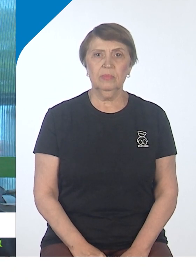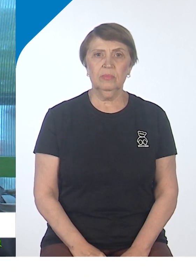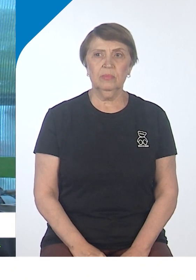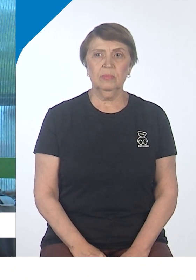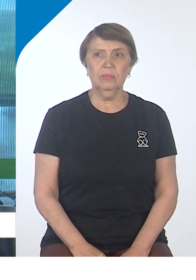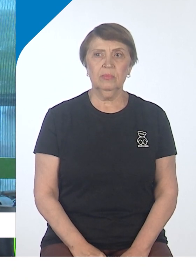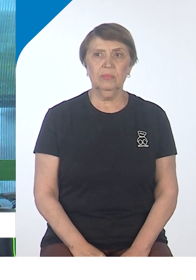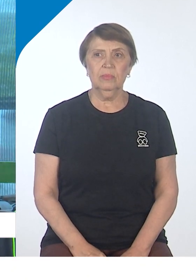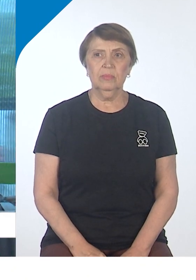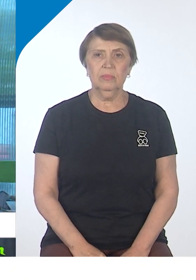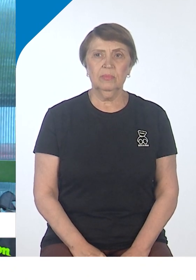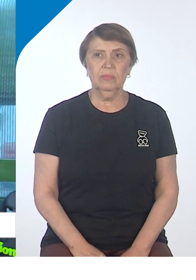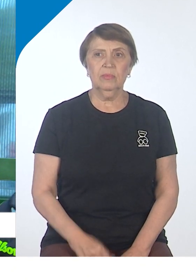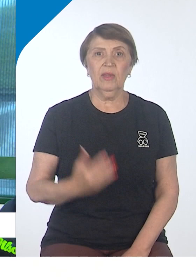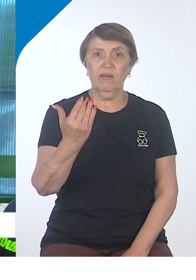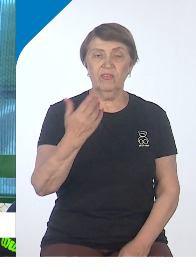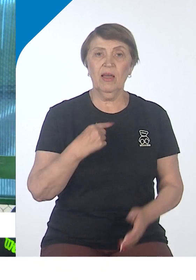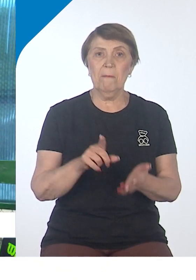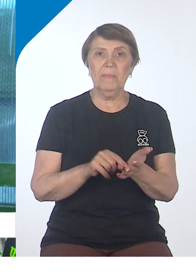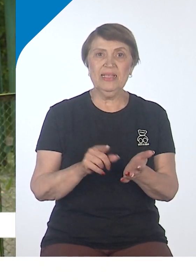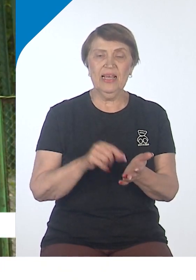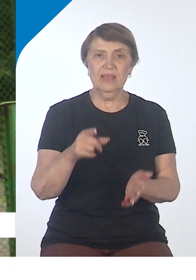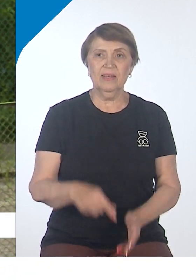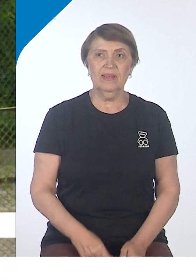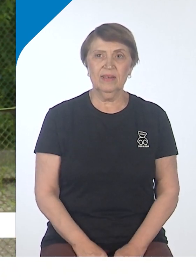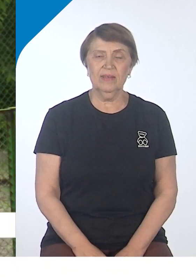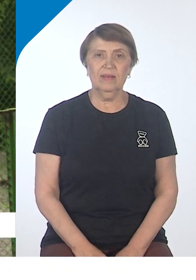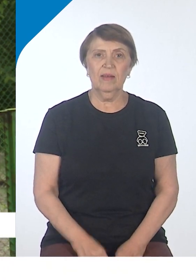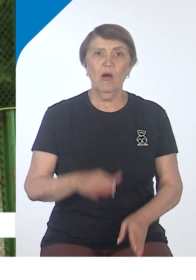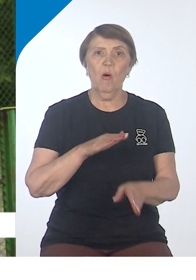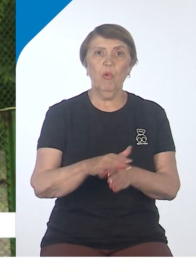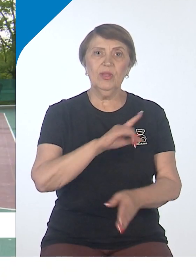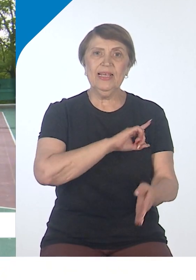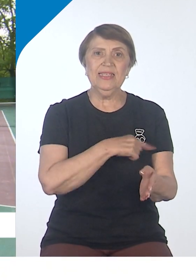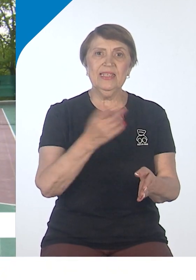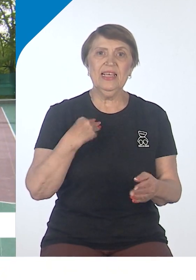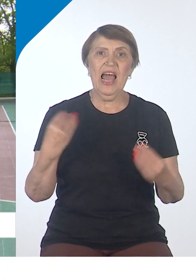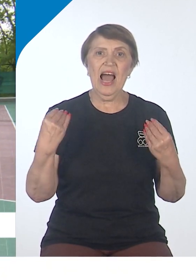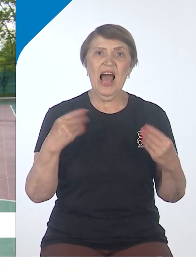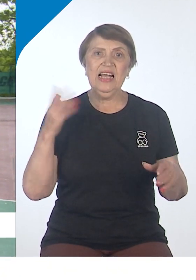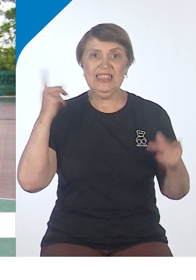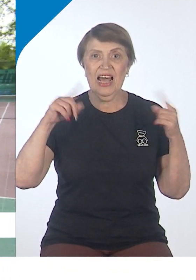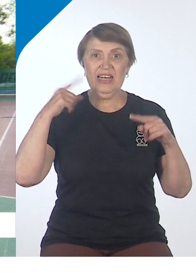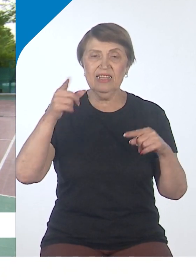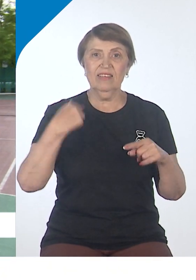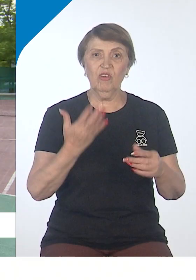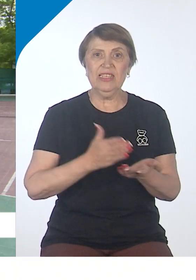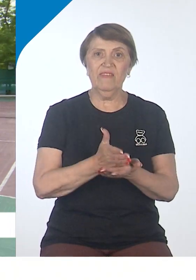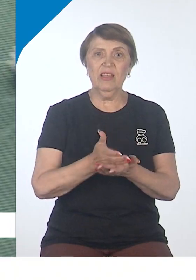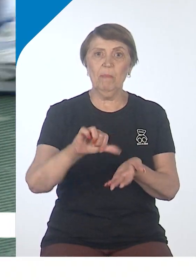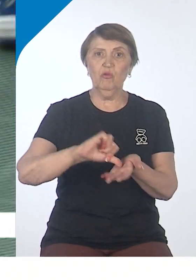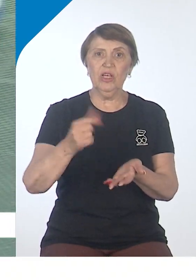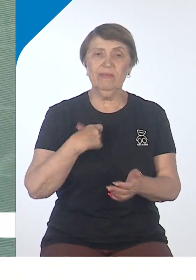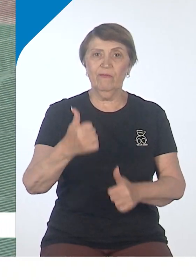Не обижайте. Я просто пожилой мужчина. Полны сил и азарта. Ветераны большого тенниса поучаствовали в